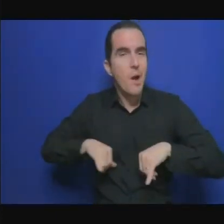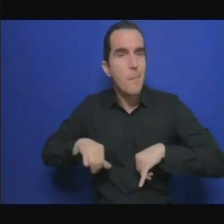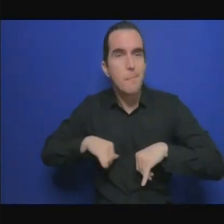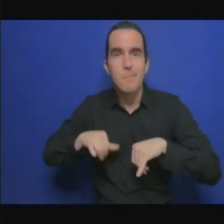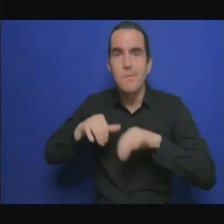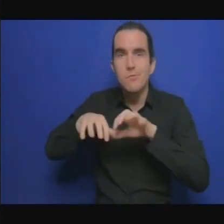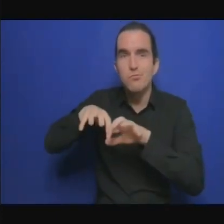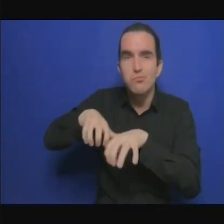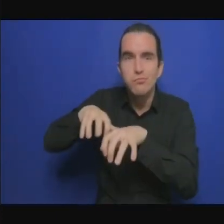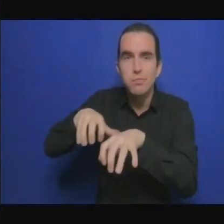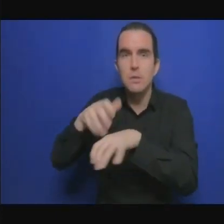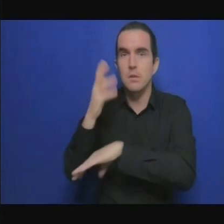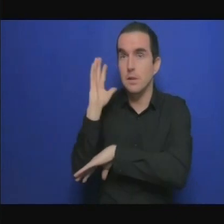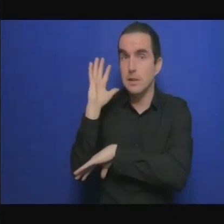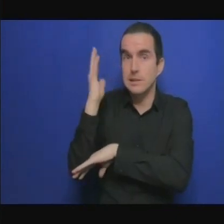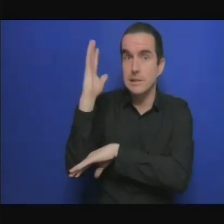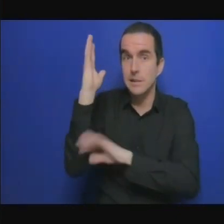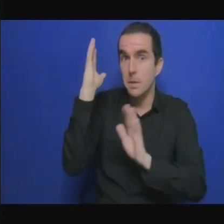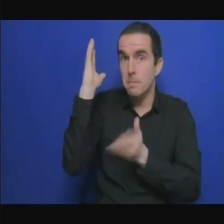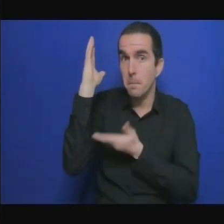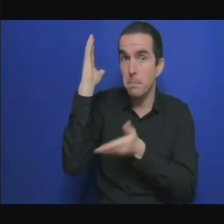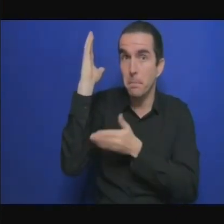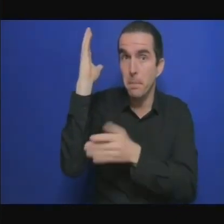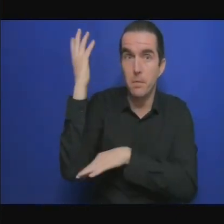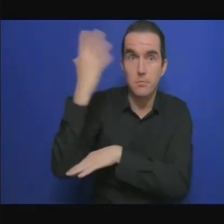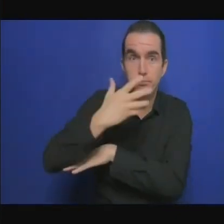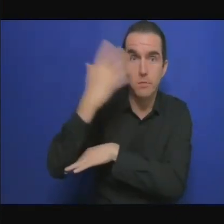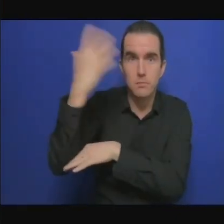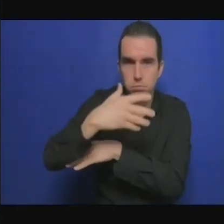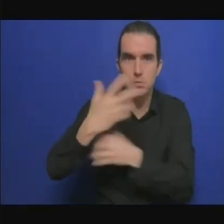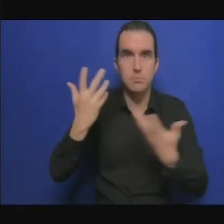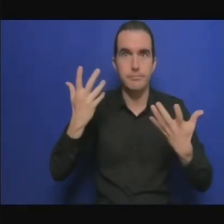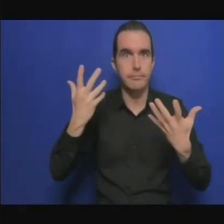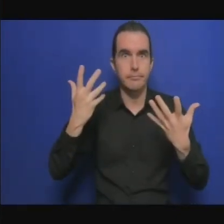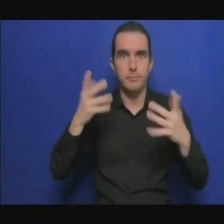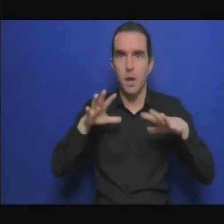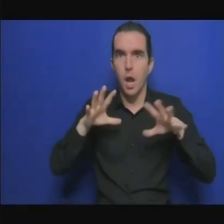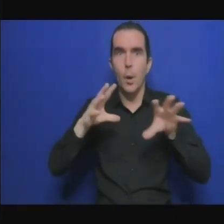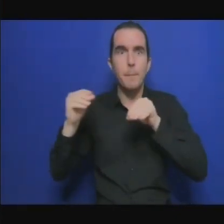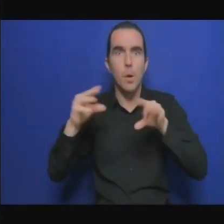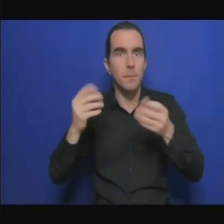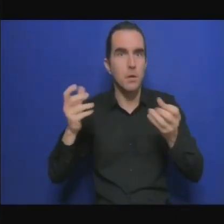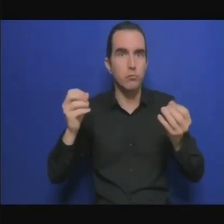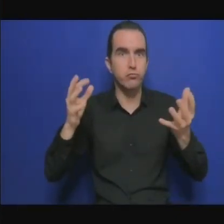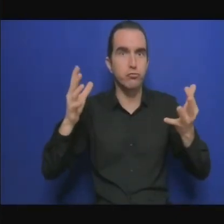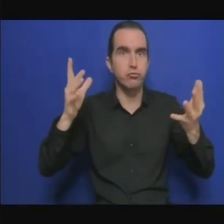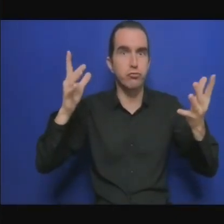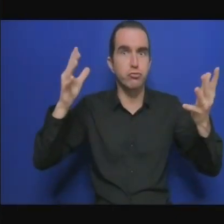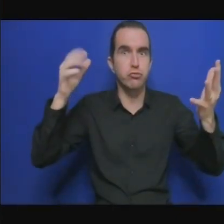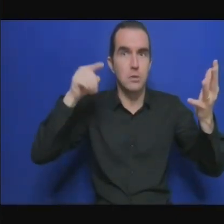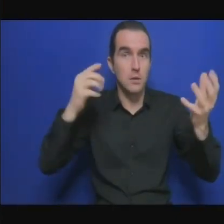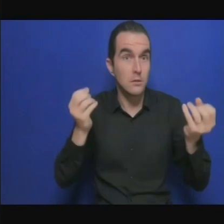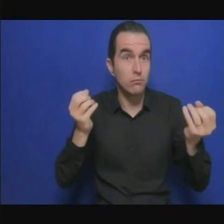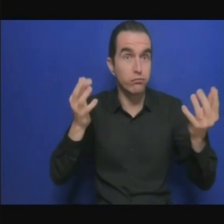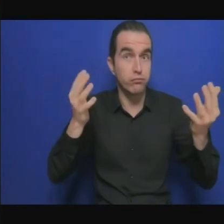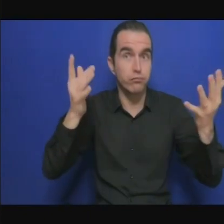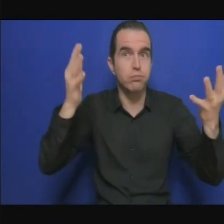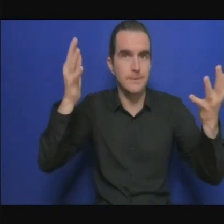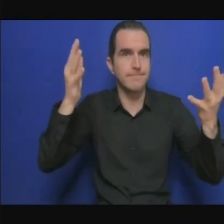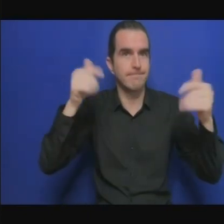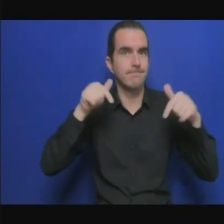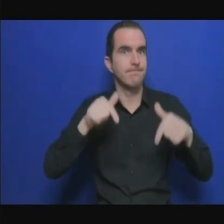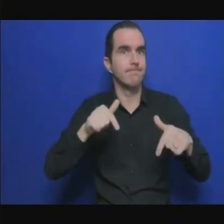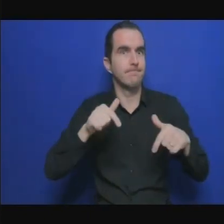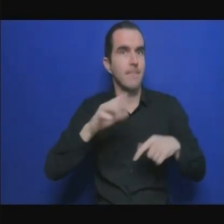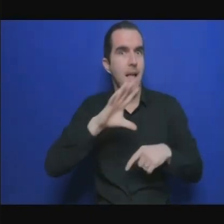politiques d'atténuation. Parce que ce qu'on voit souvent, ce sont des politiques d'adaptation, mais là, y possibilité. Il est